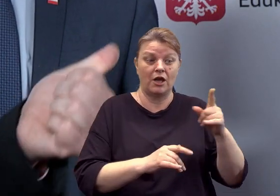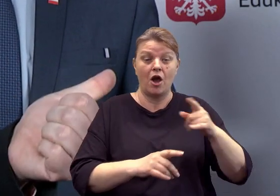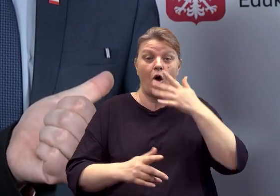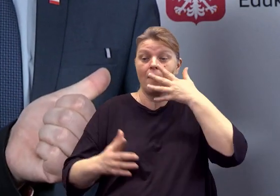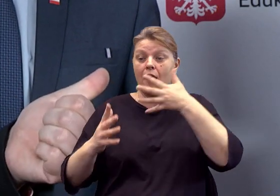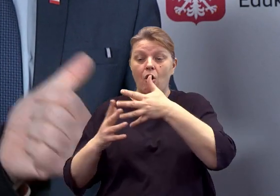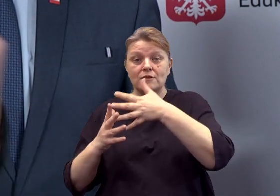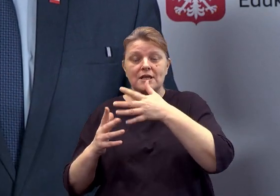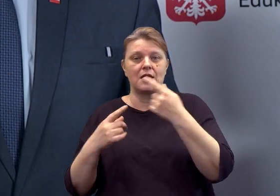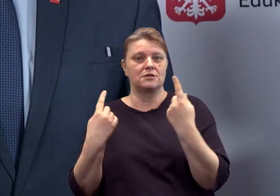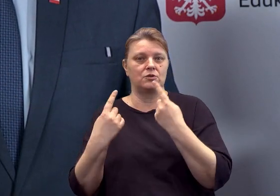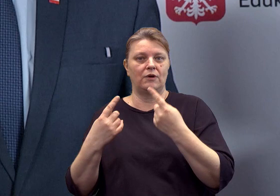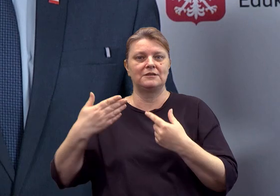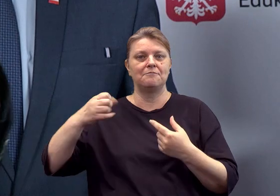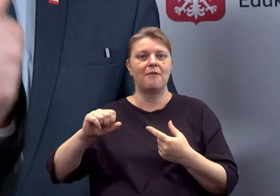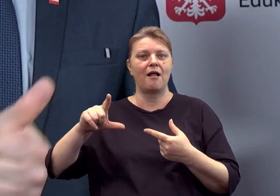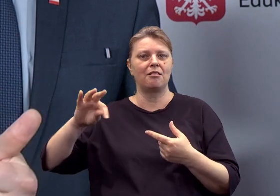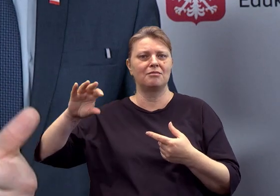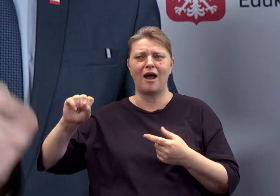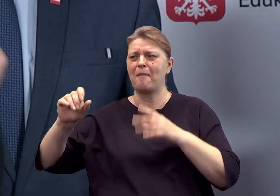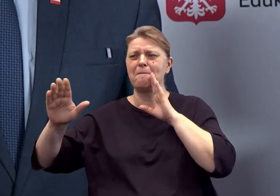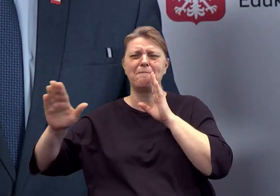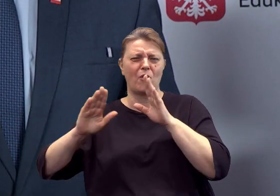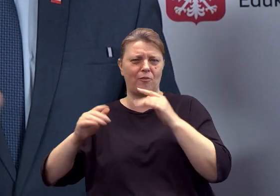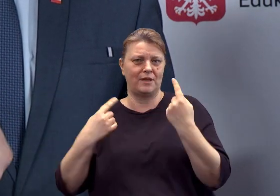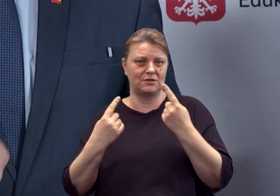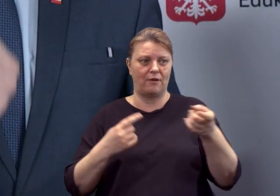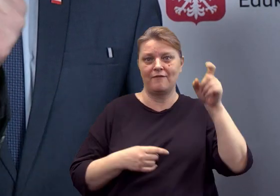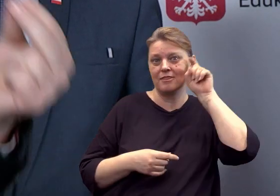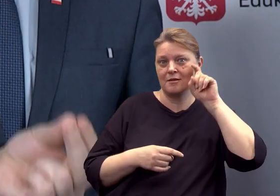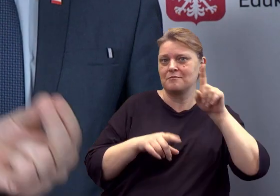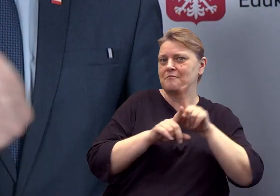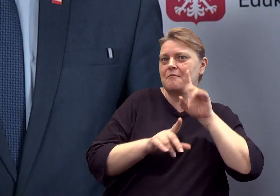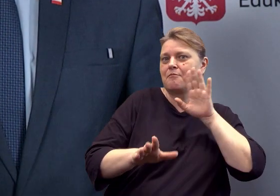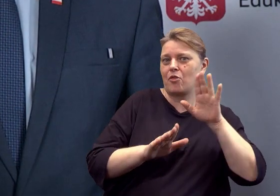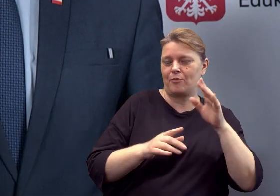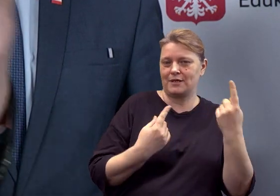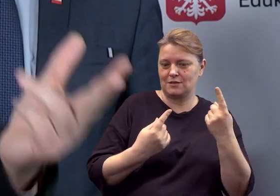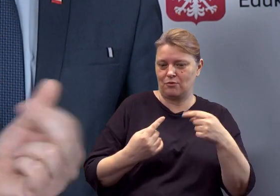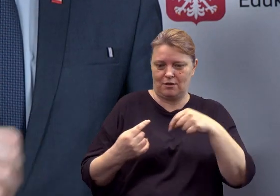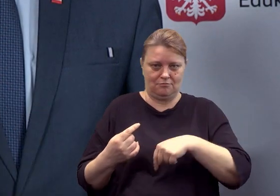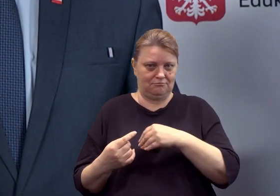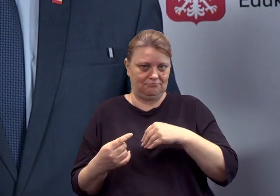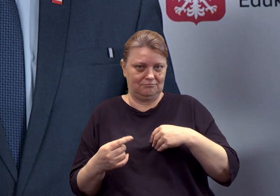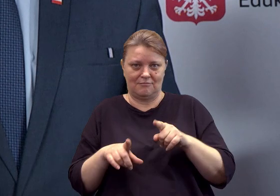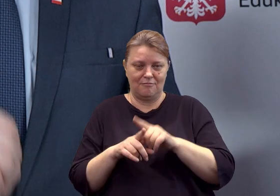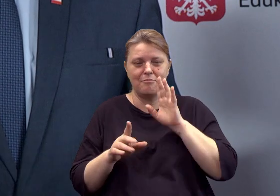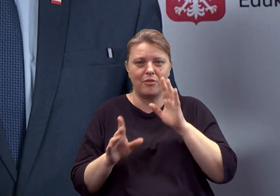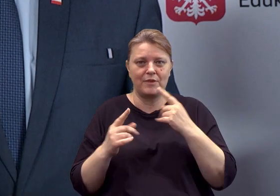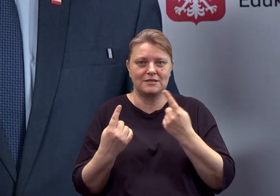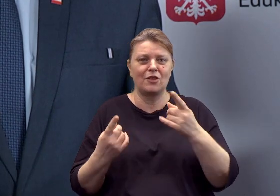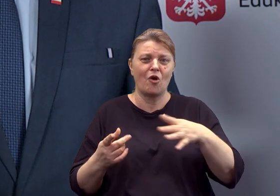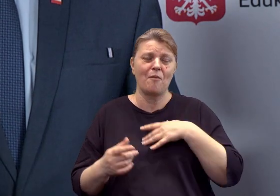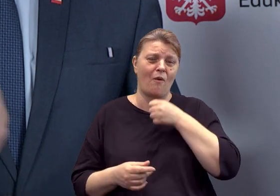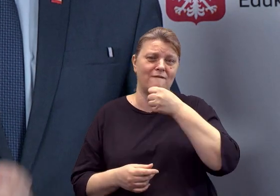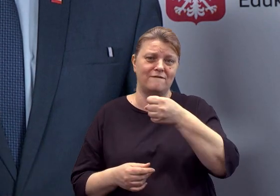sytuację na Malcie, bardzo porównywalną, w Niemczech bardzo porównywalną i w Polsce, to jest tworem niepraworządnym. I o tym mówiłem w dzisiejszym wywiadzie, ale to